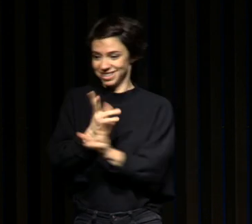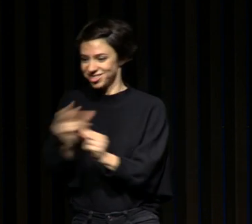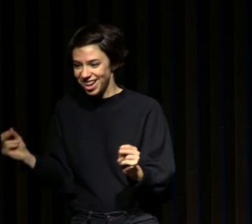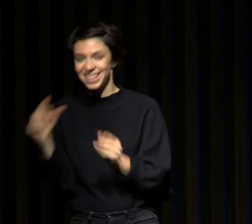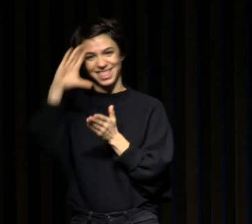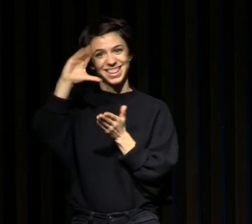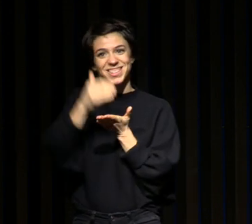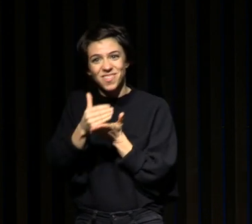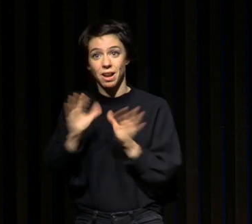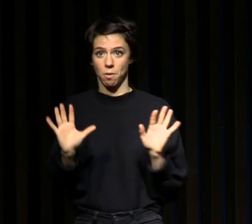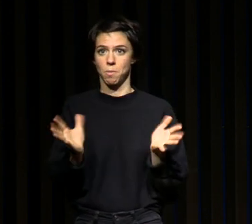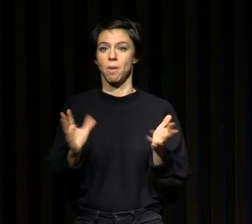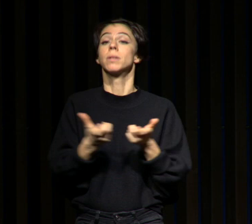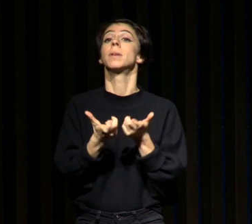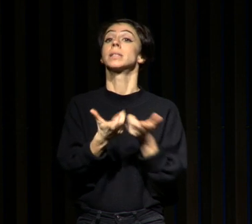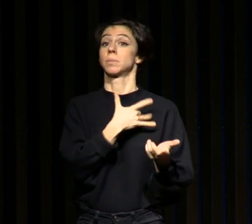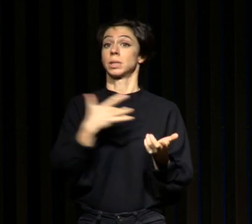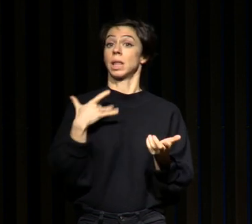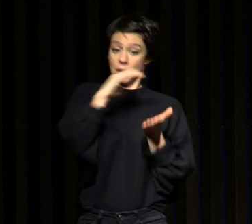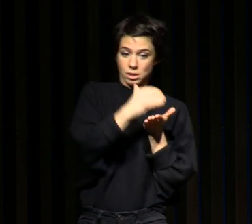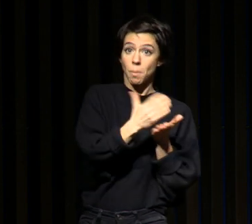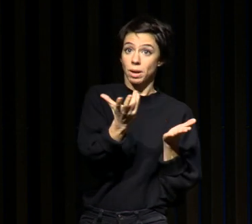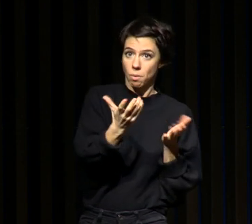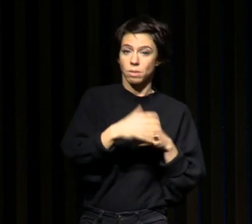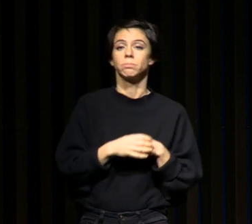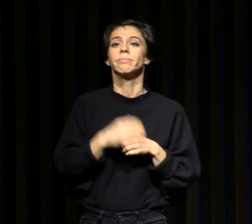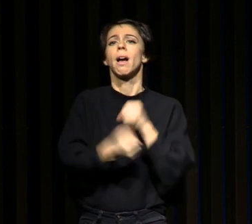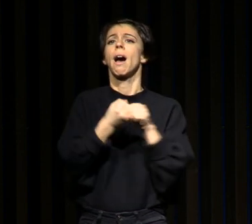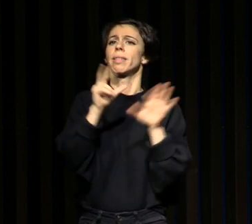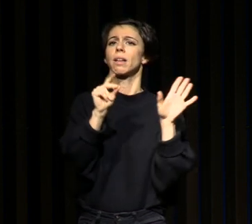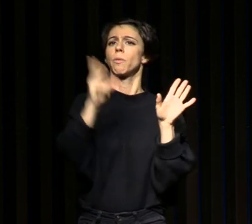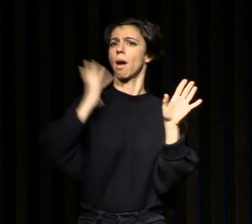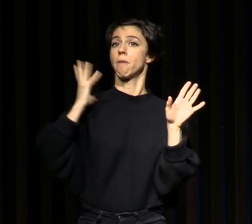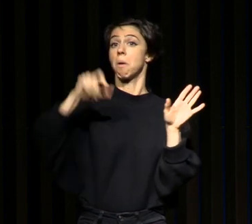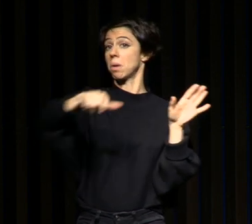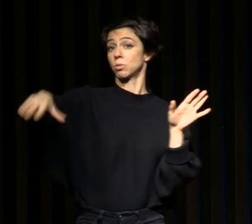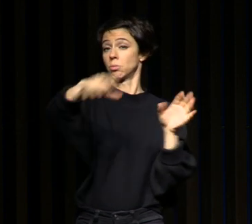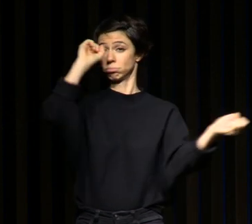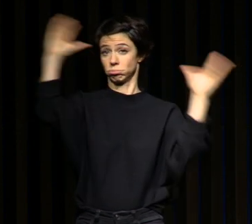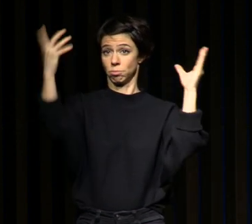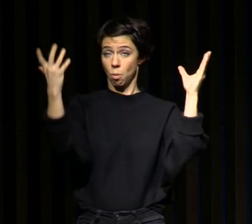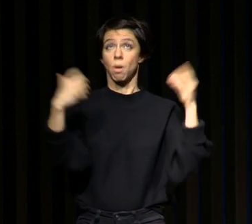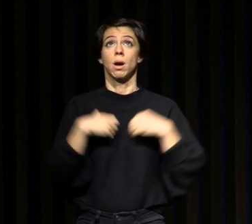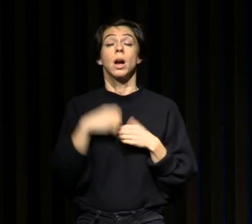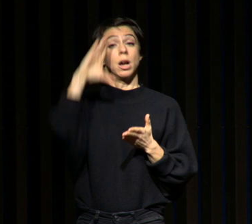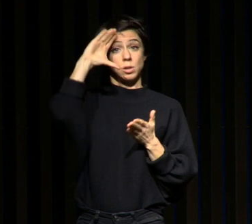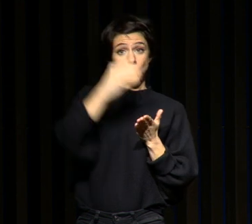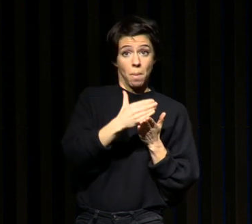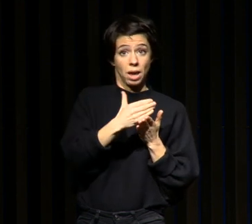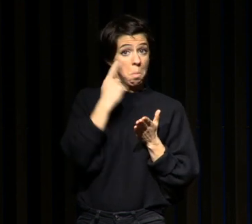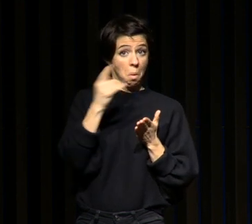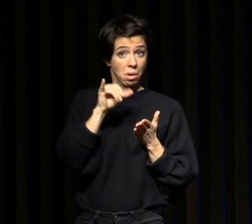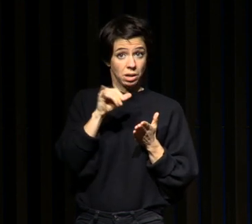c'est que la santé liée au sommeil ? Dans les années 80, on pensait que le sommeil, c'était une fonction du cerveau pour le cerveau.